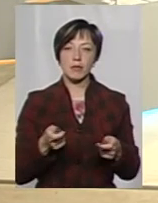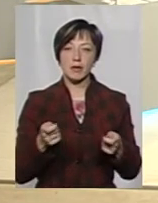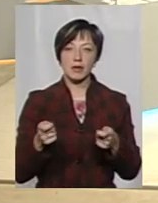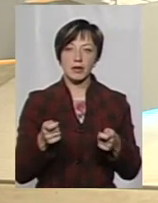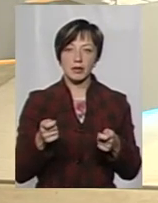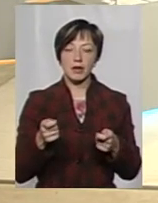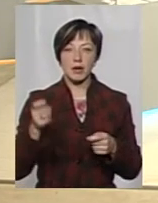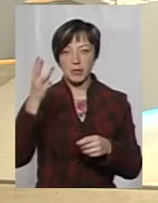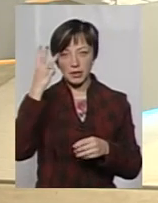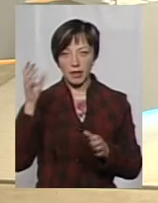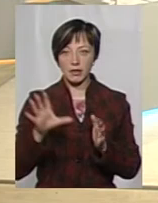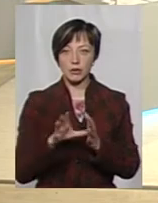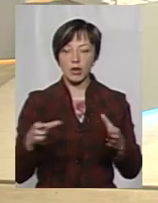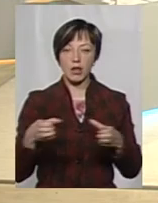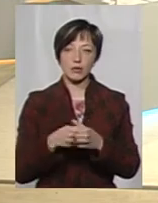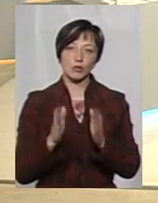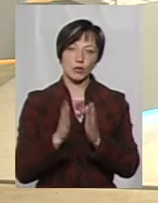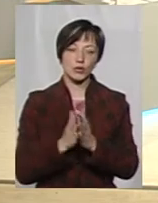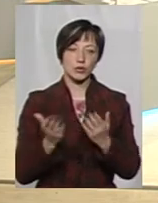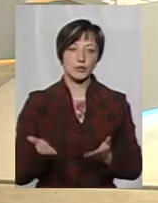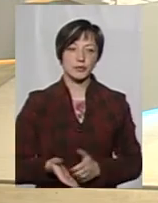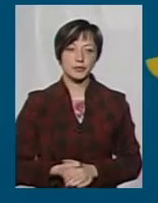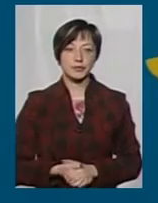енергетичного кластеру Степана Кушніра. Прошу.